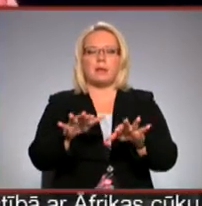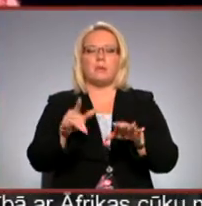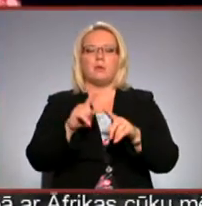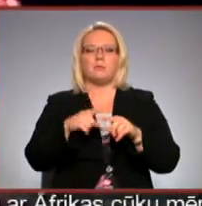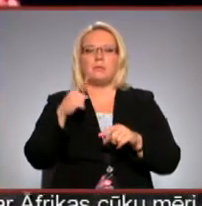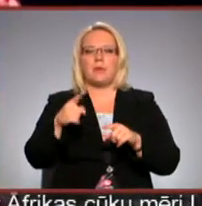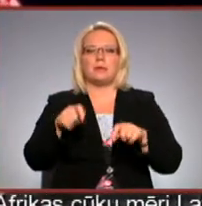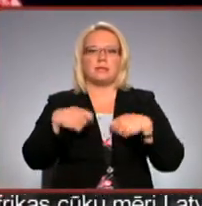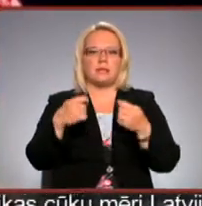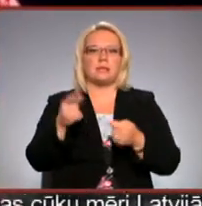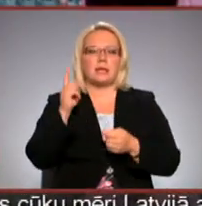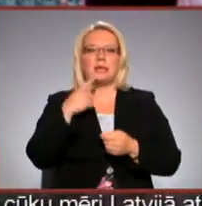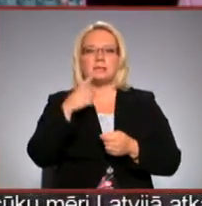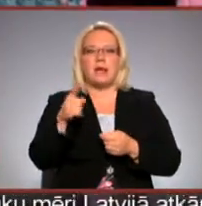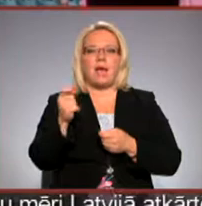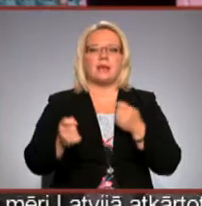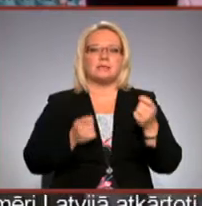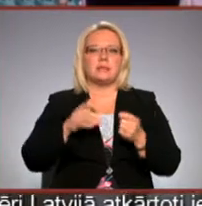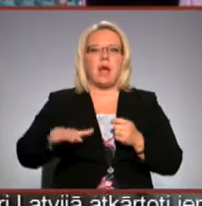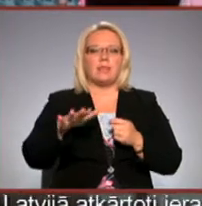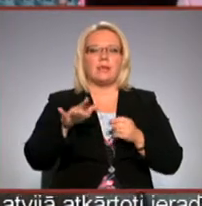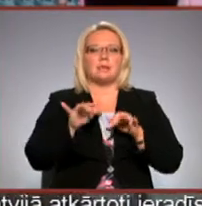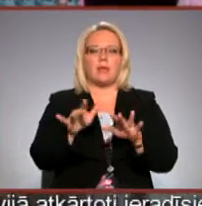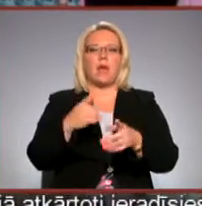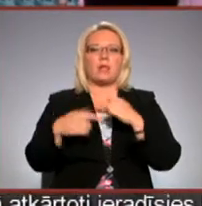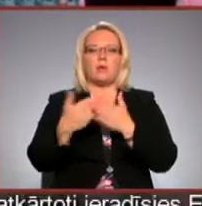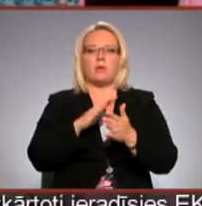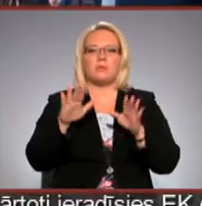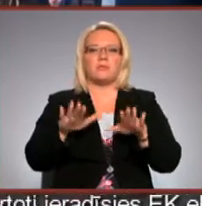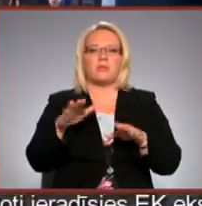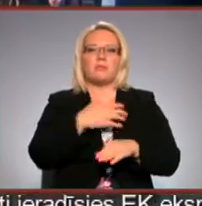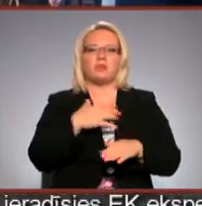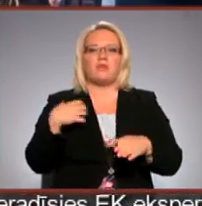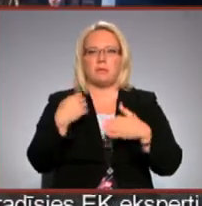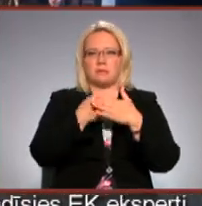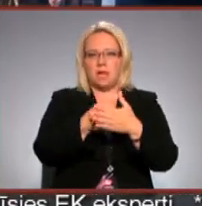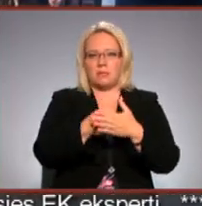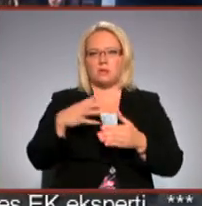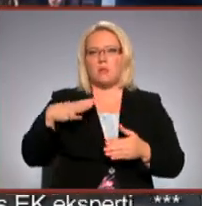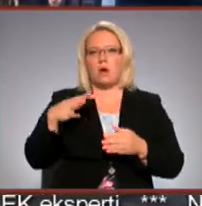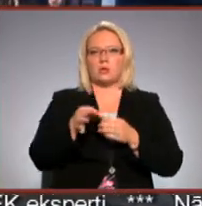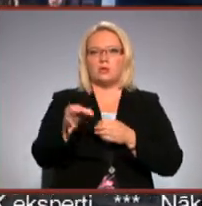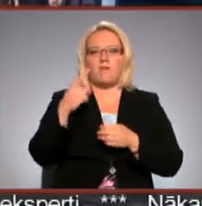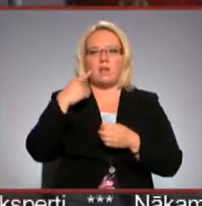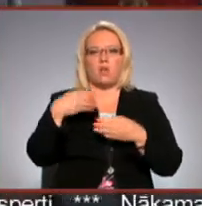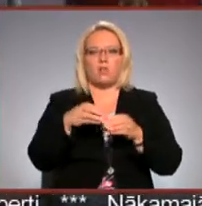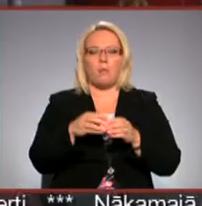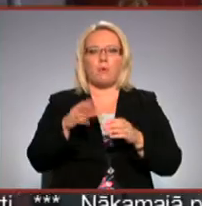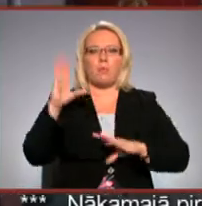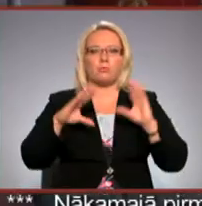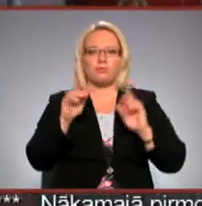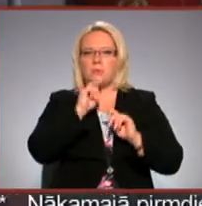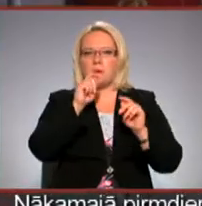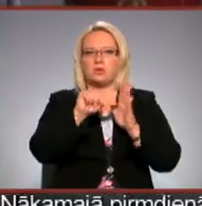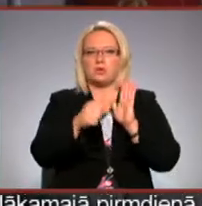šobrīd nesniec. Vien norāda, ka estrādes darbības atjaunošana nebūtu iespējami bez vietējās pašvaldības atbalsta. Ogris node doma no budžeta šogad piešķirusi